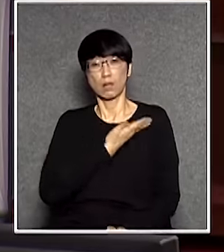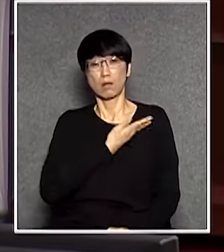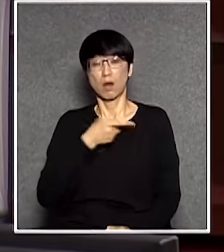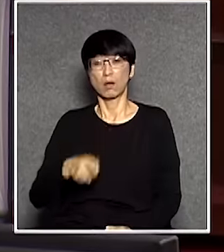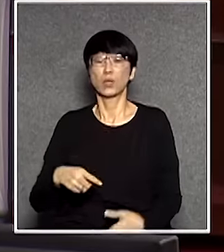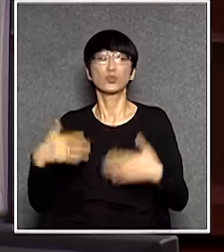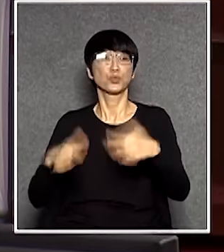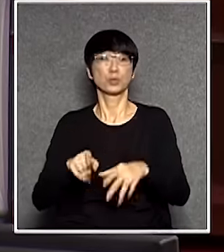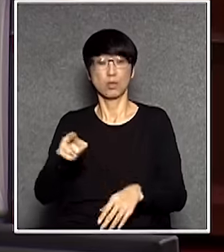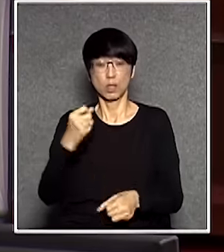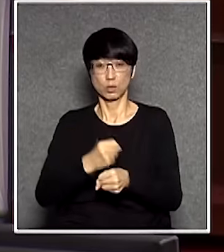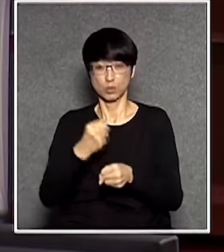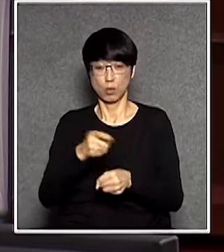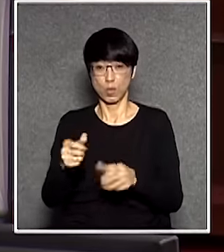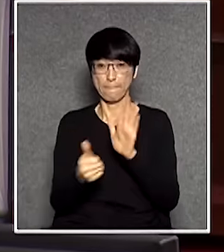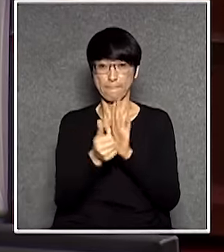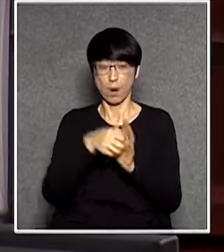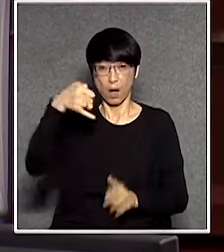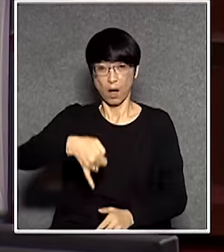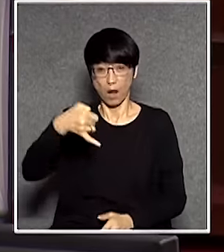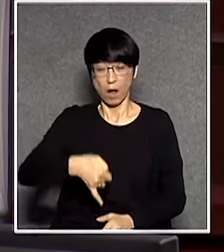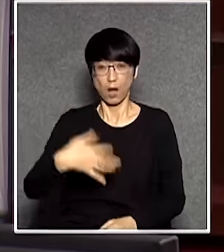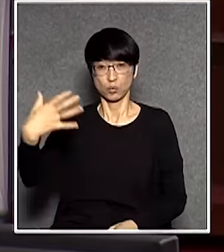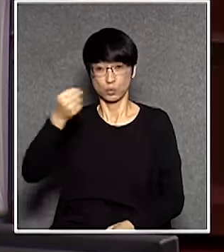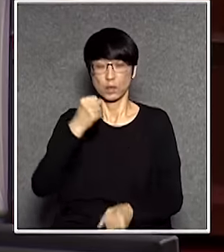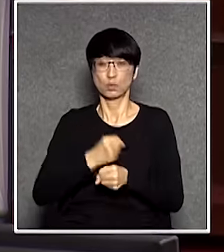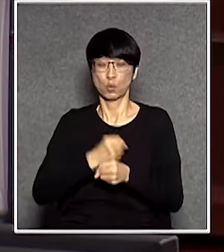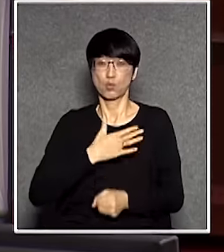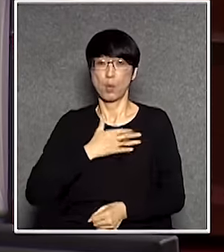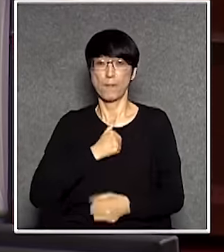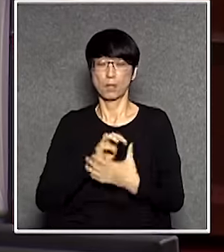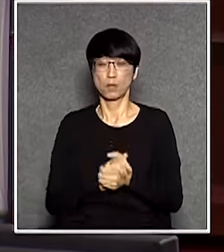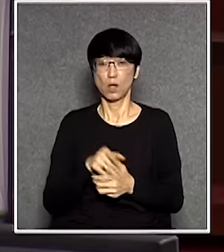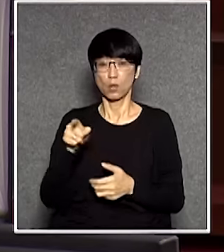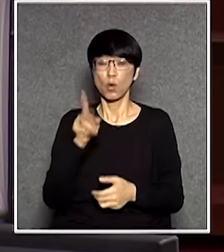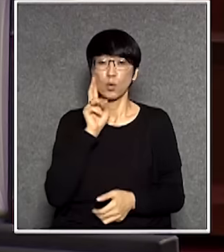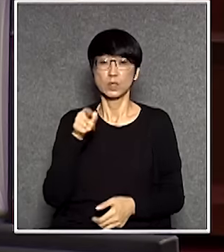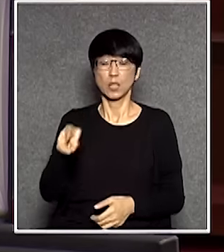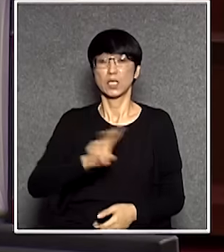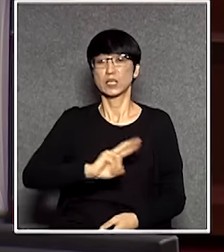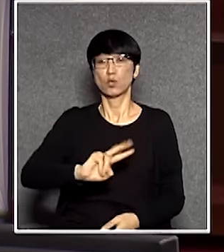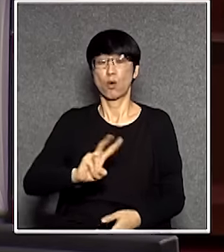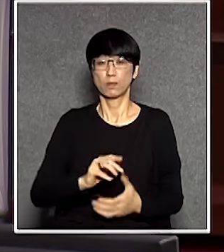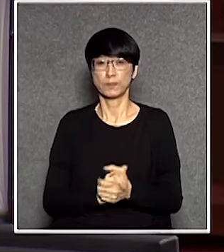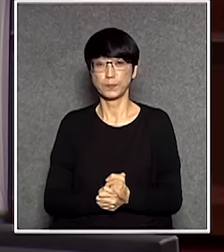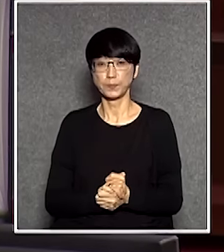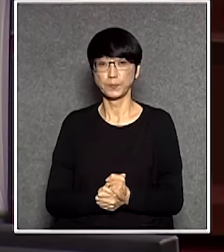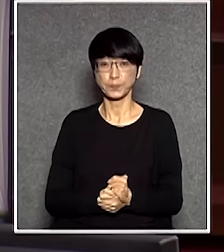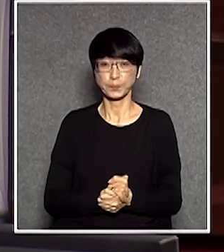班了現在你做的事就是幫下屆主席做的他就可以像你那樣照版煮碗是不是